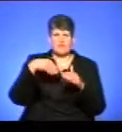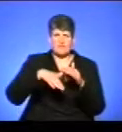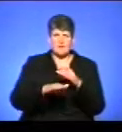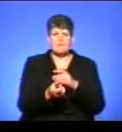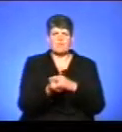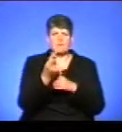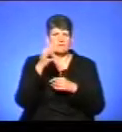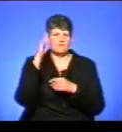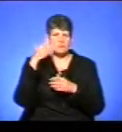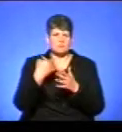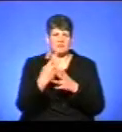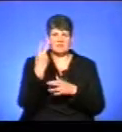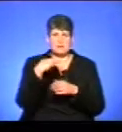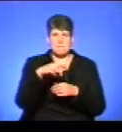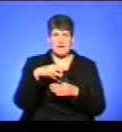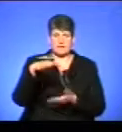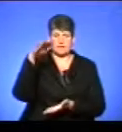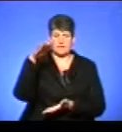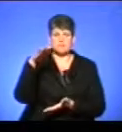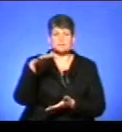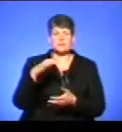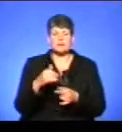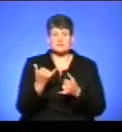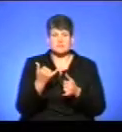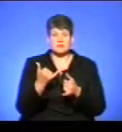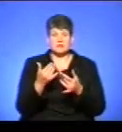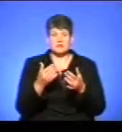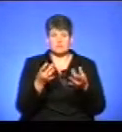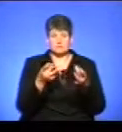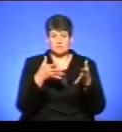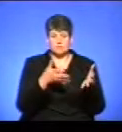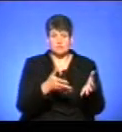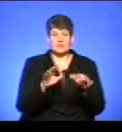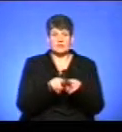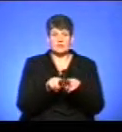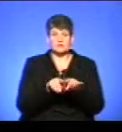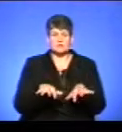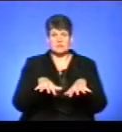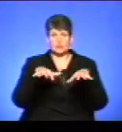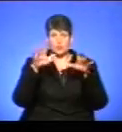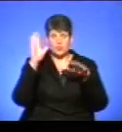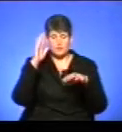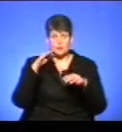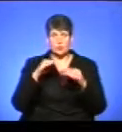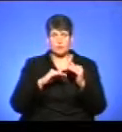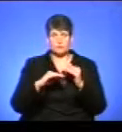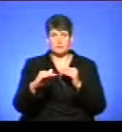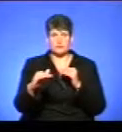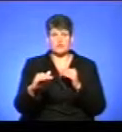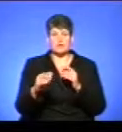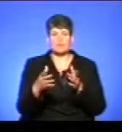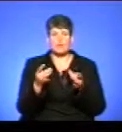'явилася вода, десь до двох метрів. Затопило яму, зараз покажу. Також затопило подвір'я. Зерно вам намочило?